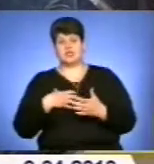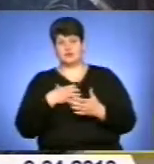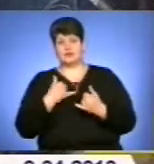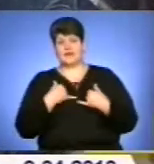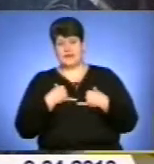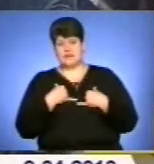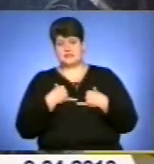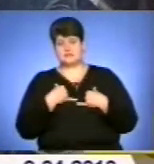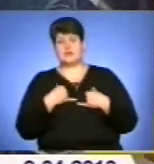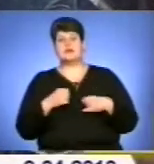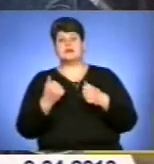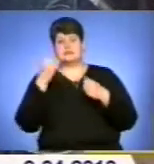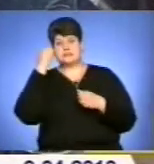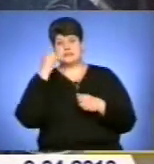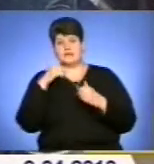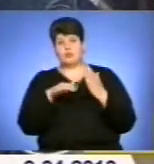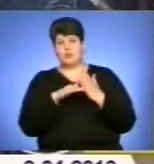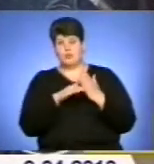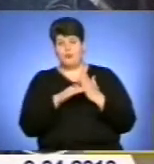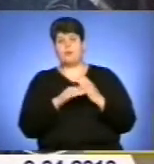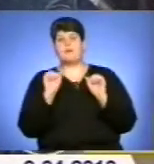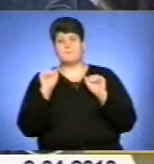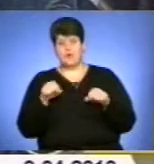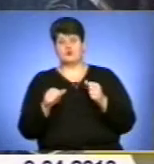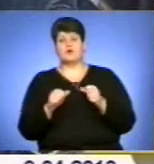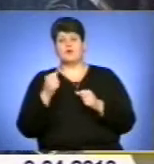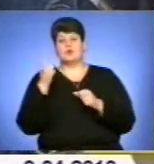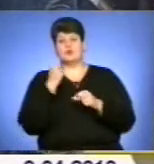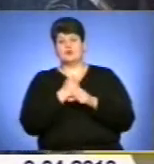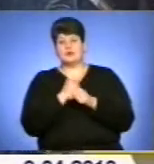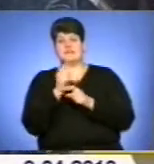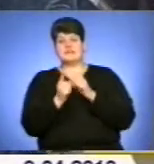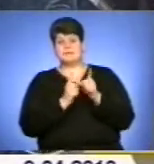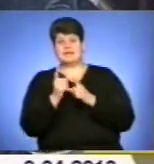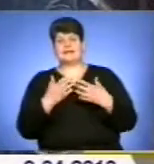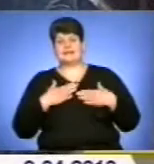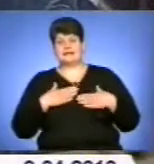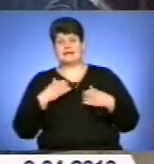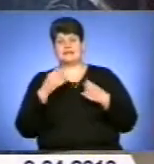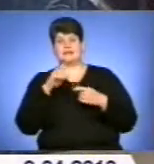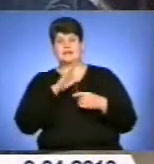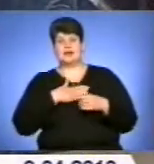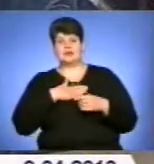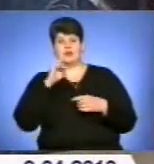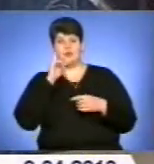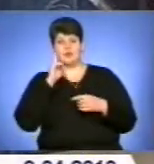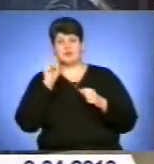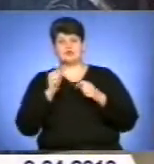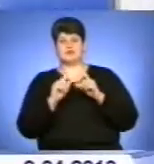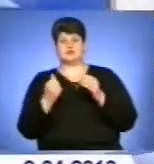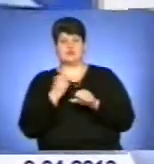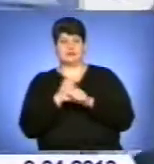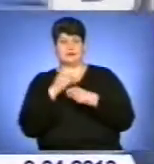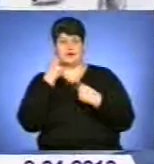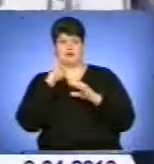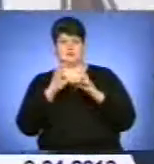за допомогою цього ми можемо дійсно щось зробити, щось змінити для нас, для нашої молоді, і щоб взагалі для світу ми можемо зробити його краще.